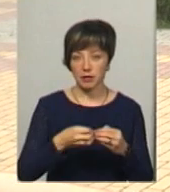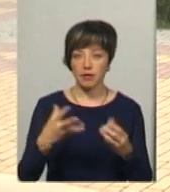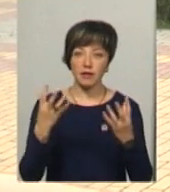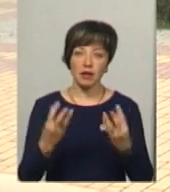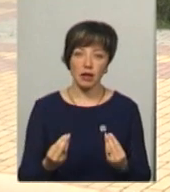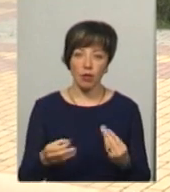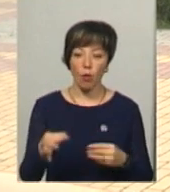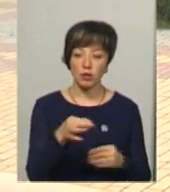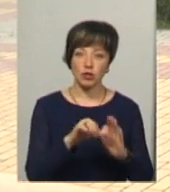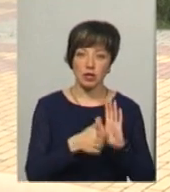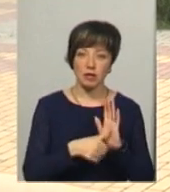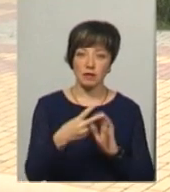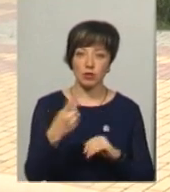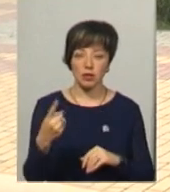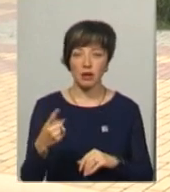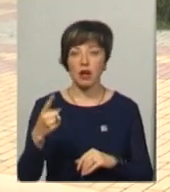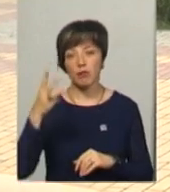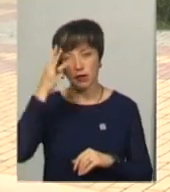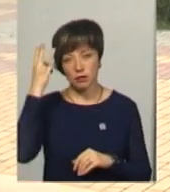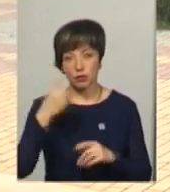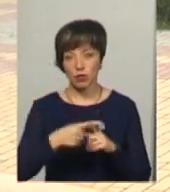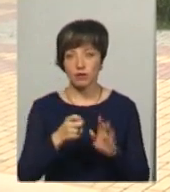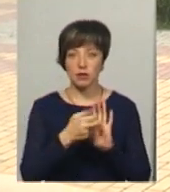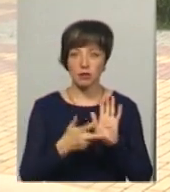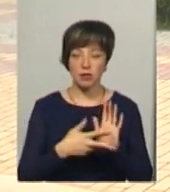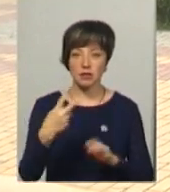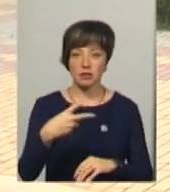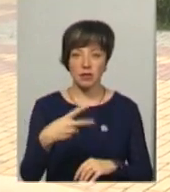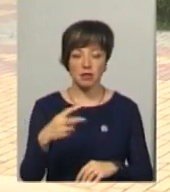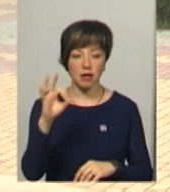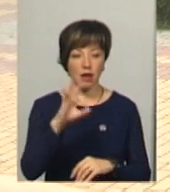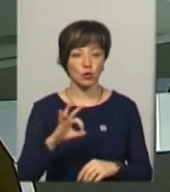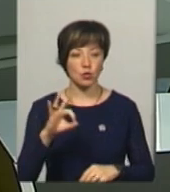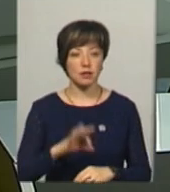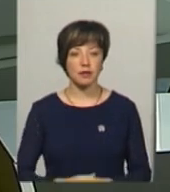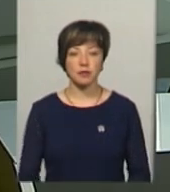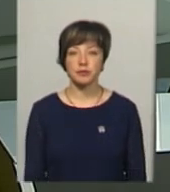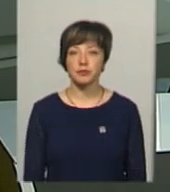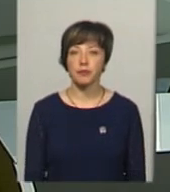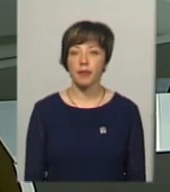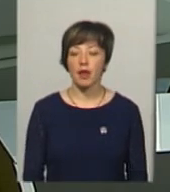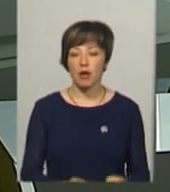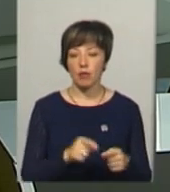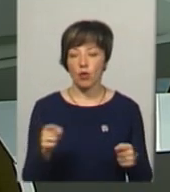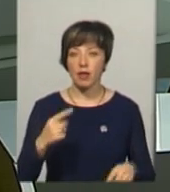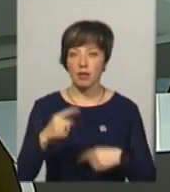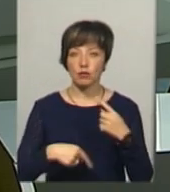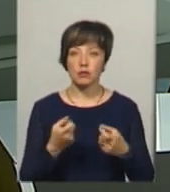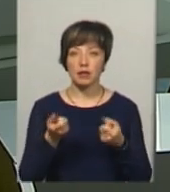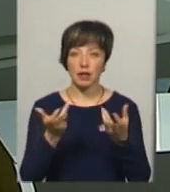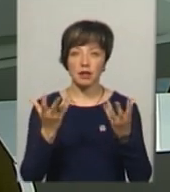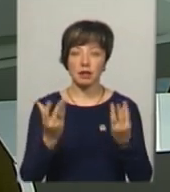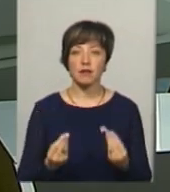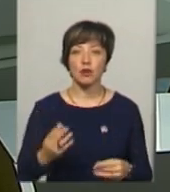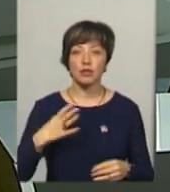в день по області 16-21, в обласному центрі плюс 18-20 градусів. Протягом наступних декількох днів